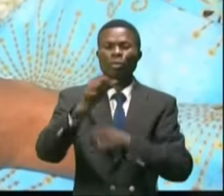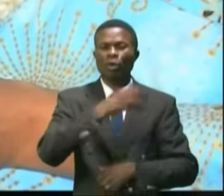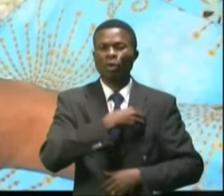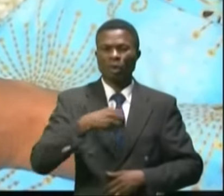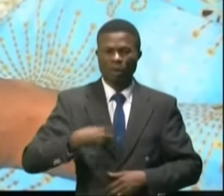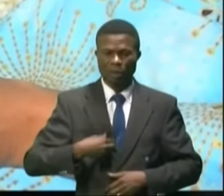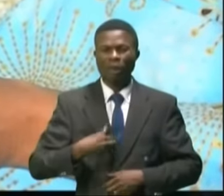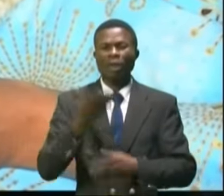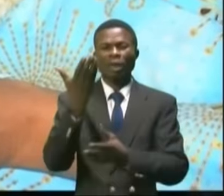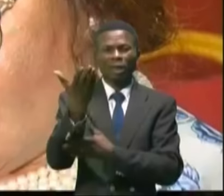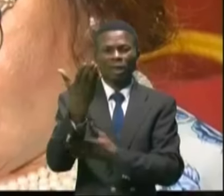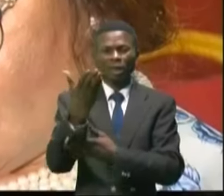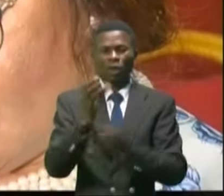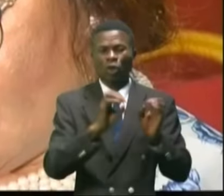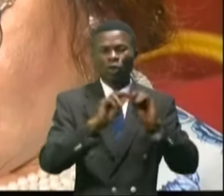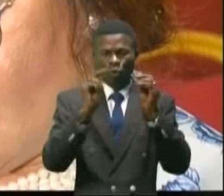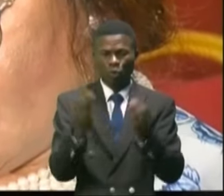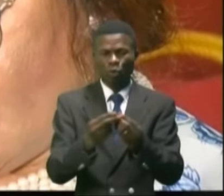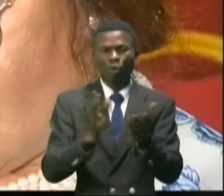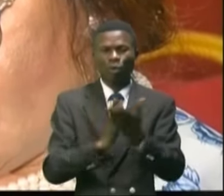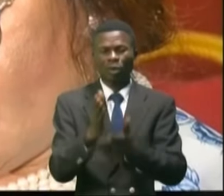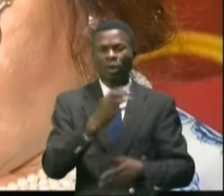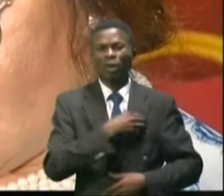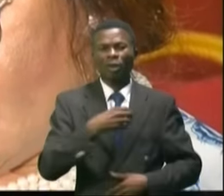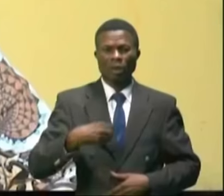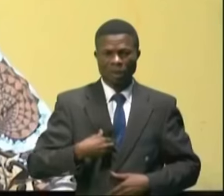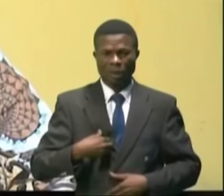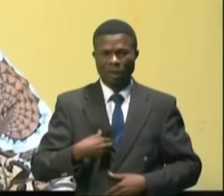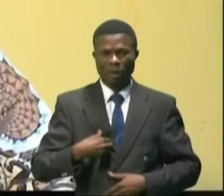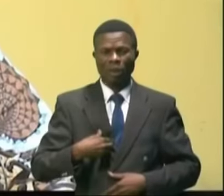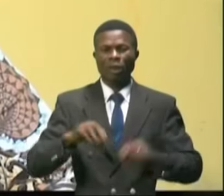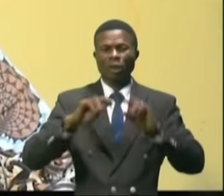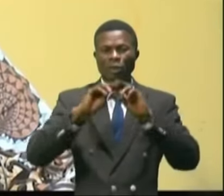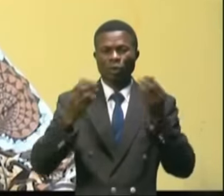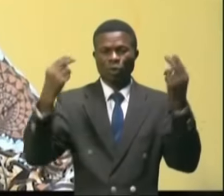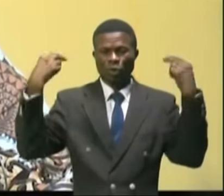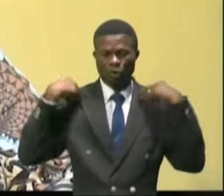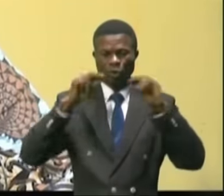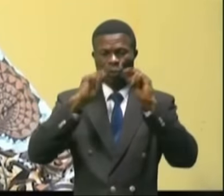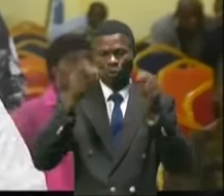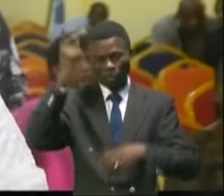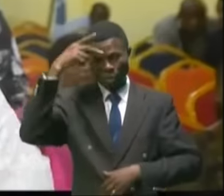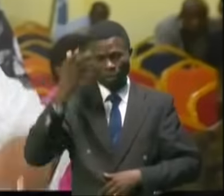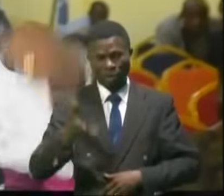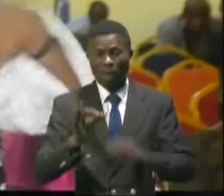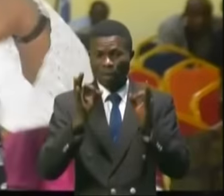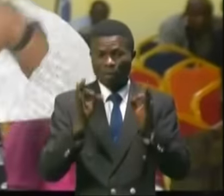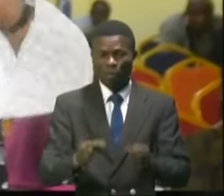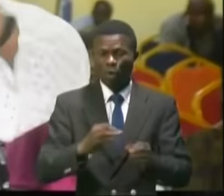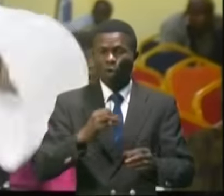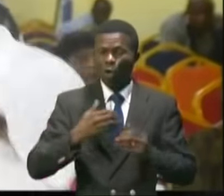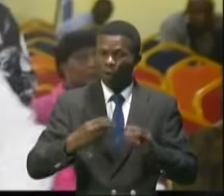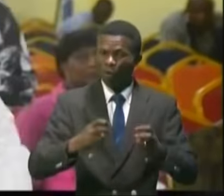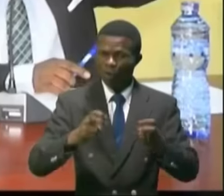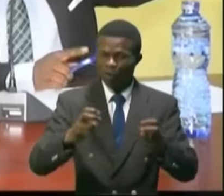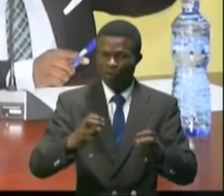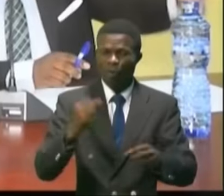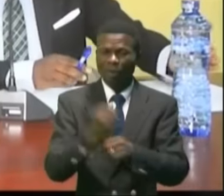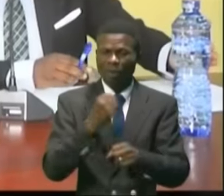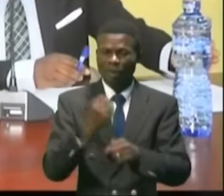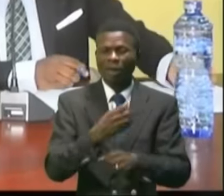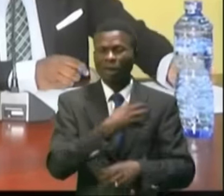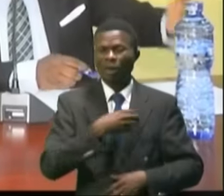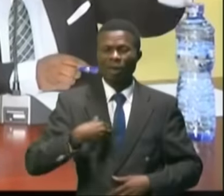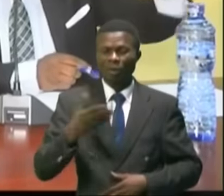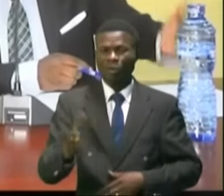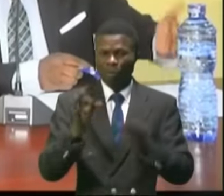et les plaidoyers des organisations de droits de la femme auprès des partis et régroupements politiques. Malgré les scores faibles réalisés par les femmes